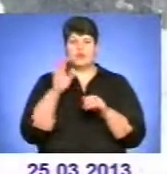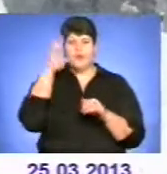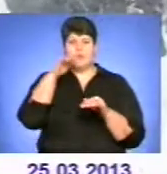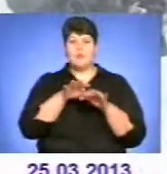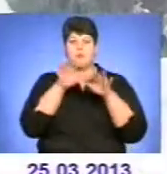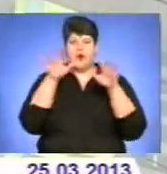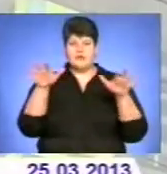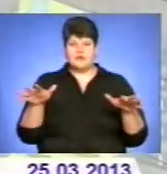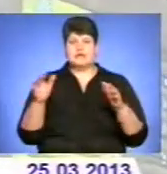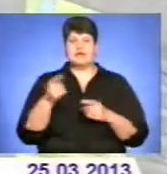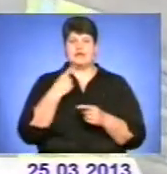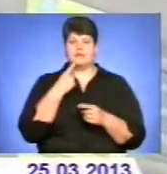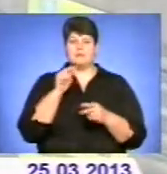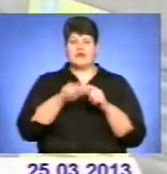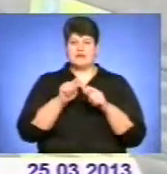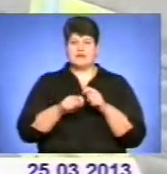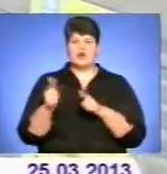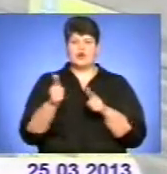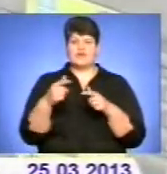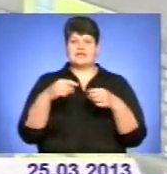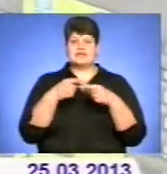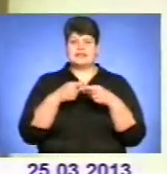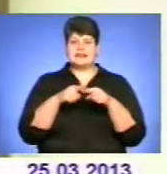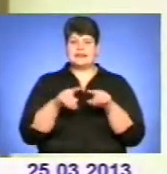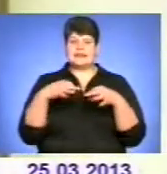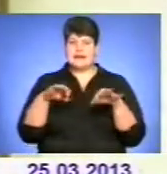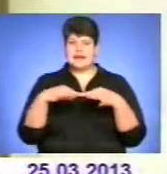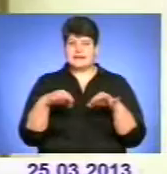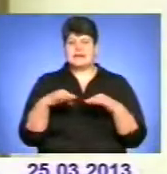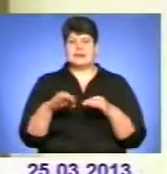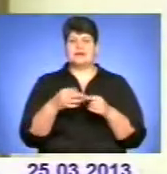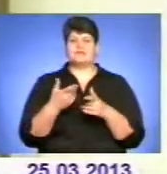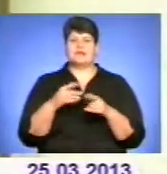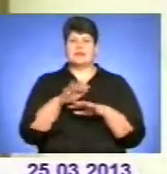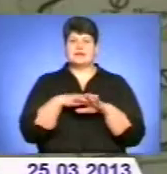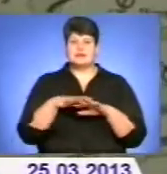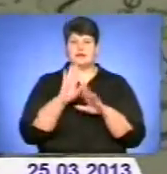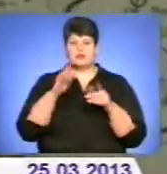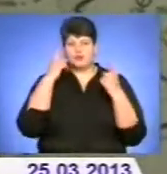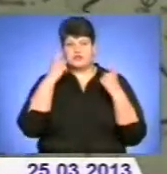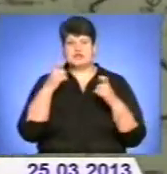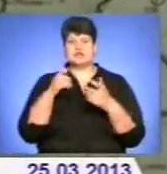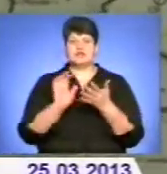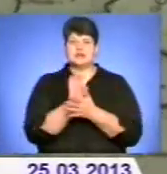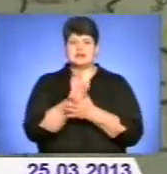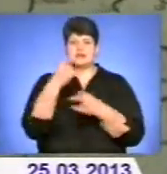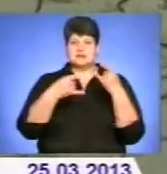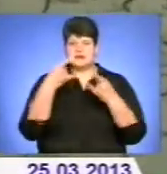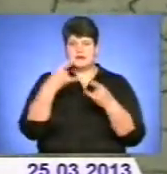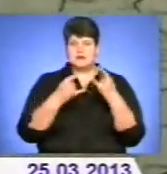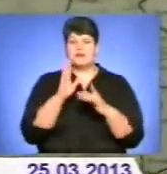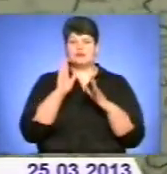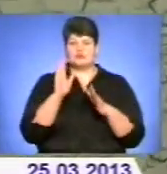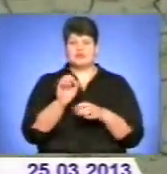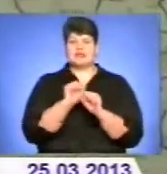готовність техніки, провели відповідні навчання. У випадку небезпеки населення оповіщатимуть через засоби масової інформації та